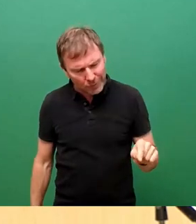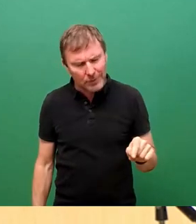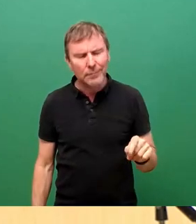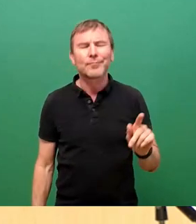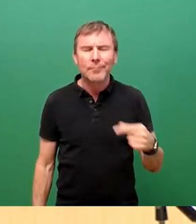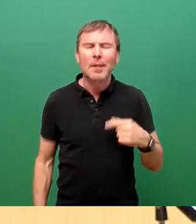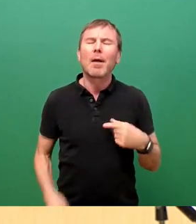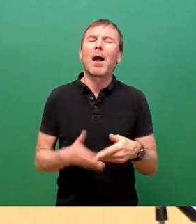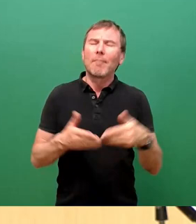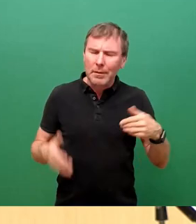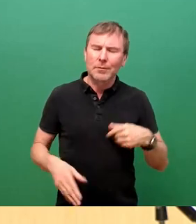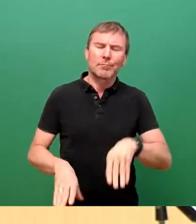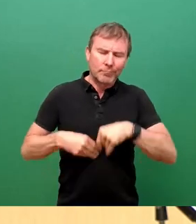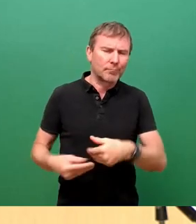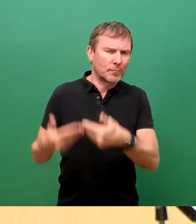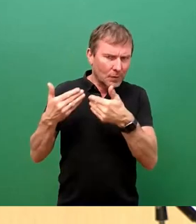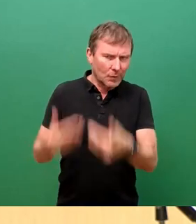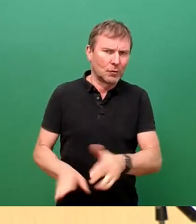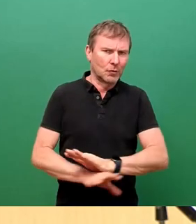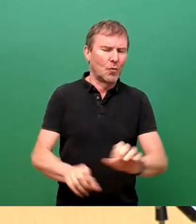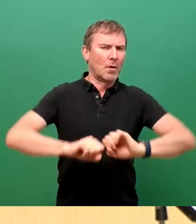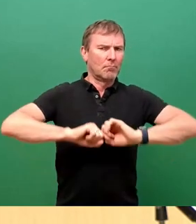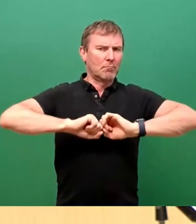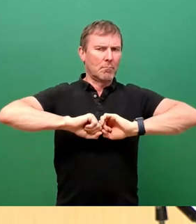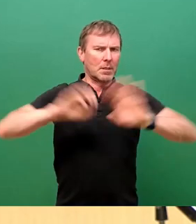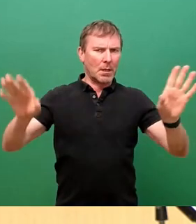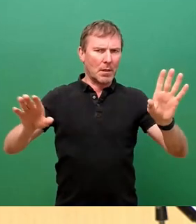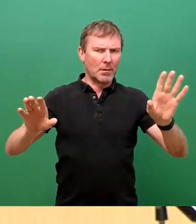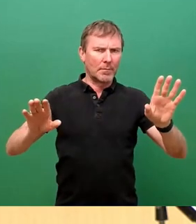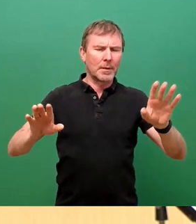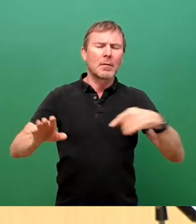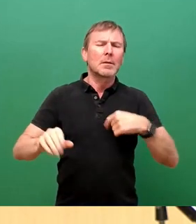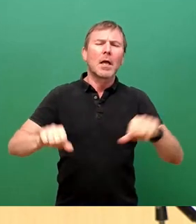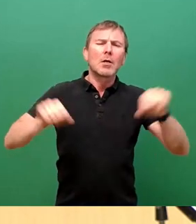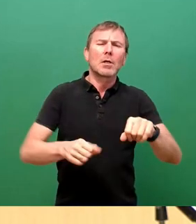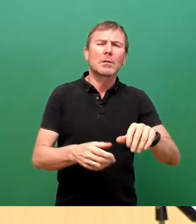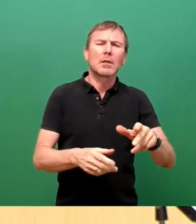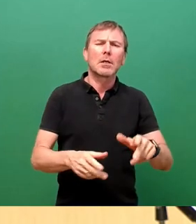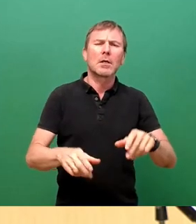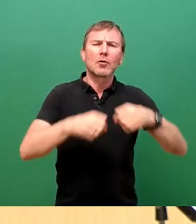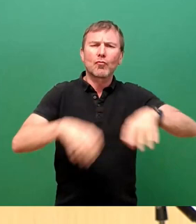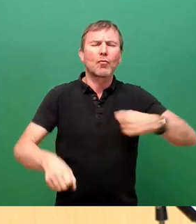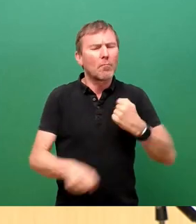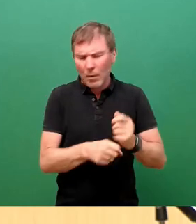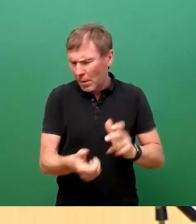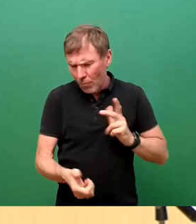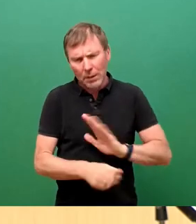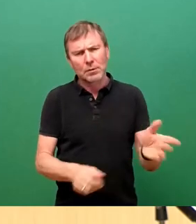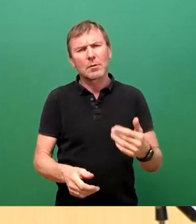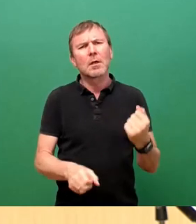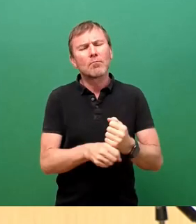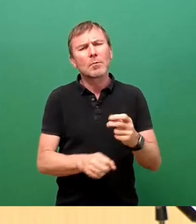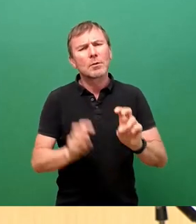ganz klar. Denn wir müssen die unterirdische Infrastruktur modernisieren, wir müssen die Gleise für die neuen Stadtbahnwagen